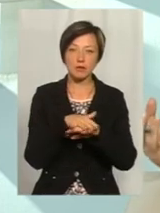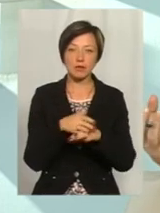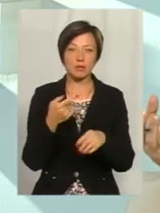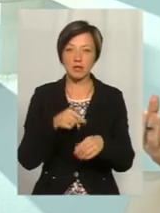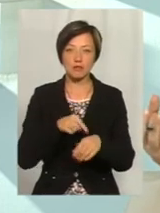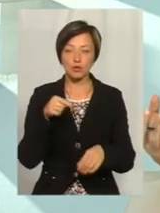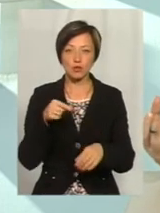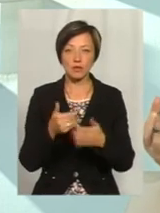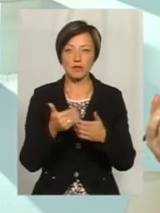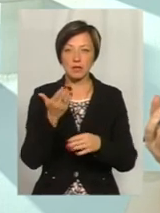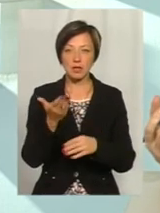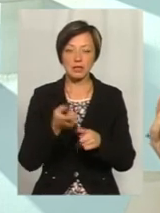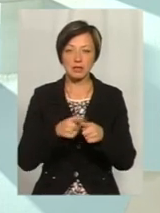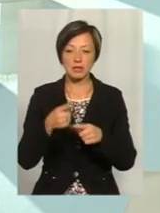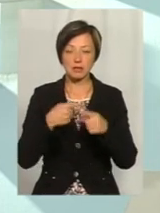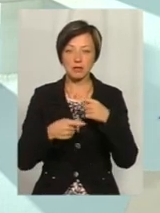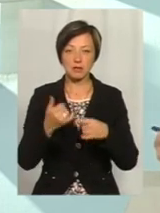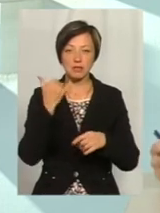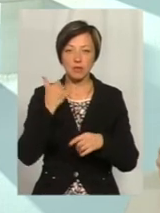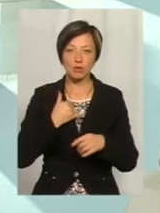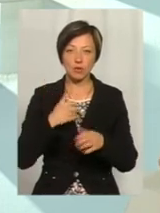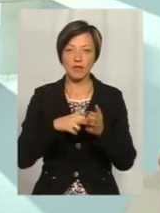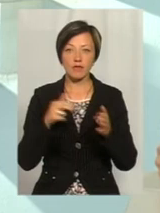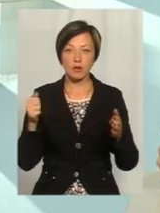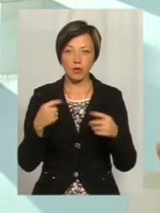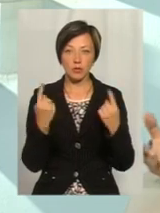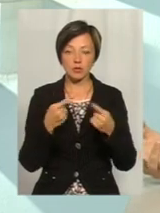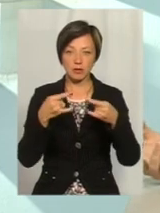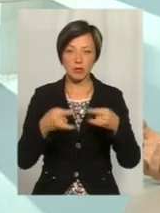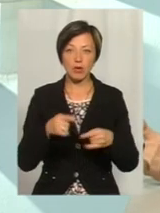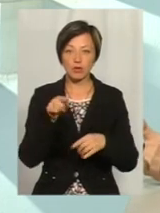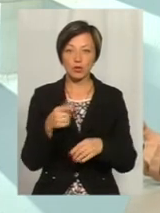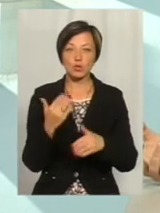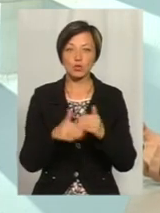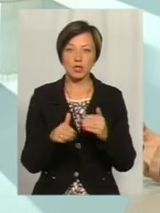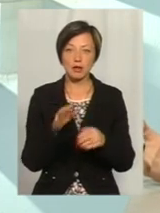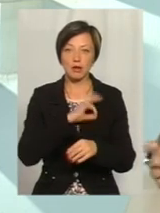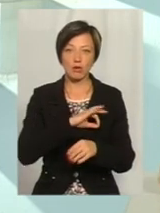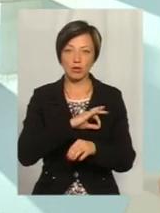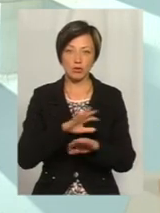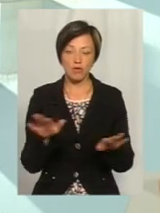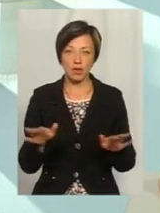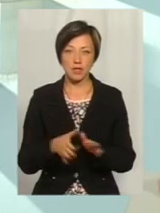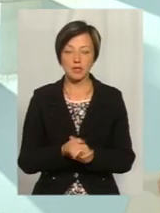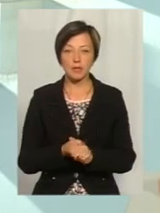відчули від них цей зворотній зв'язок, що вимкнули аналогове телебачення, тому що вони вже ним і не користувалися.